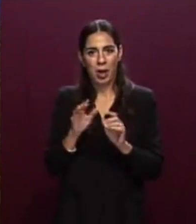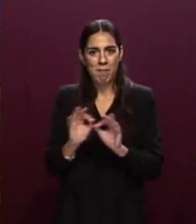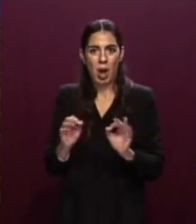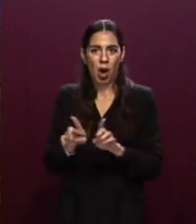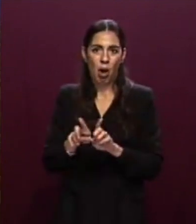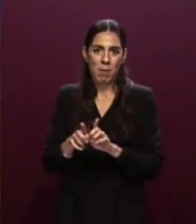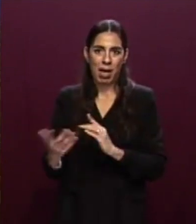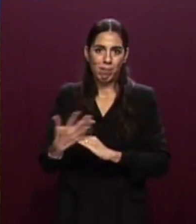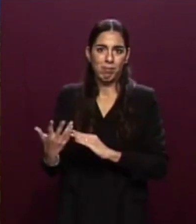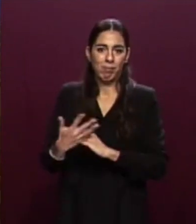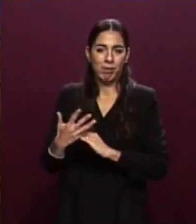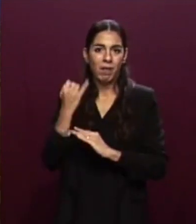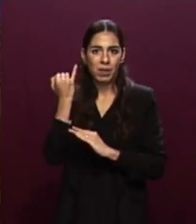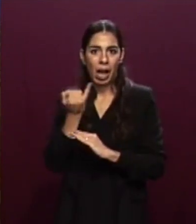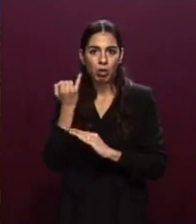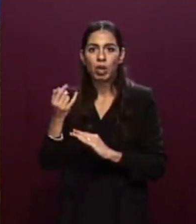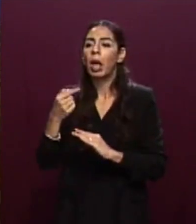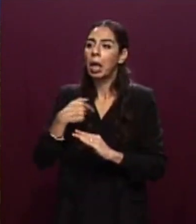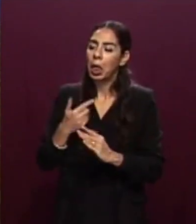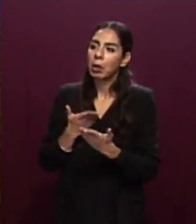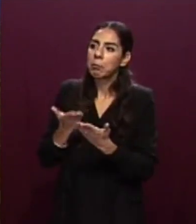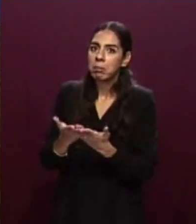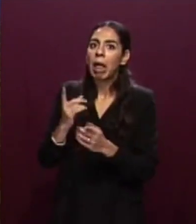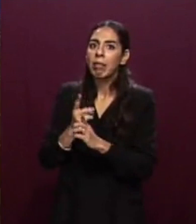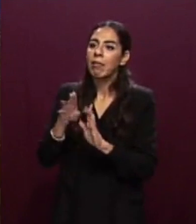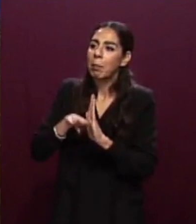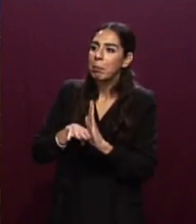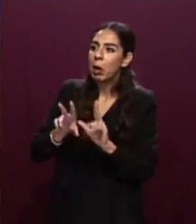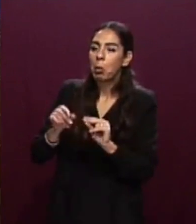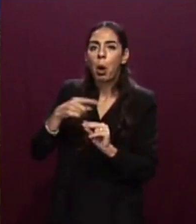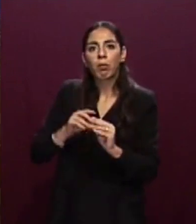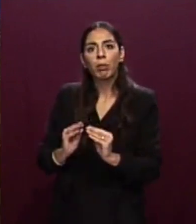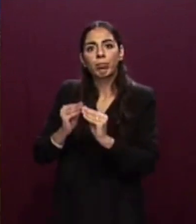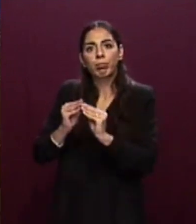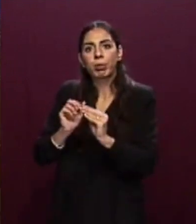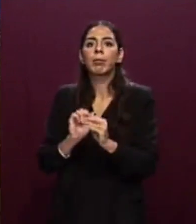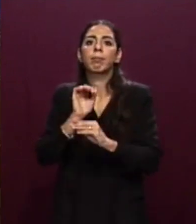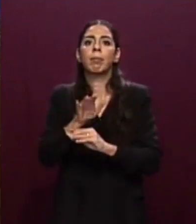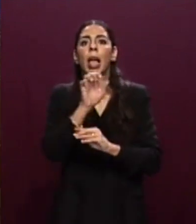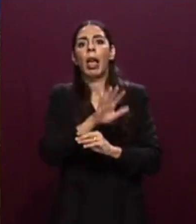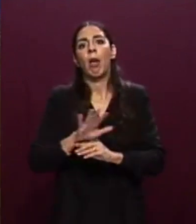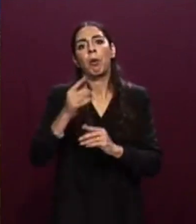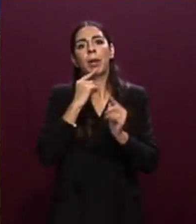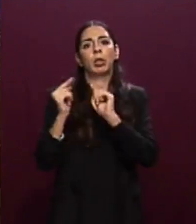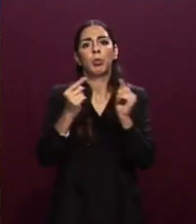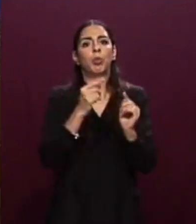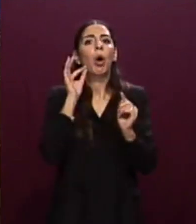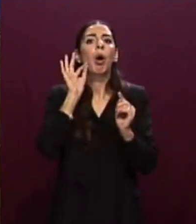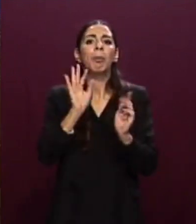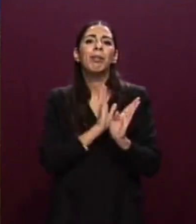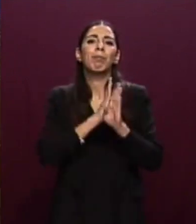rilanciare l'impegno europeo in favore dei principali Paesi terzi di origine e transito dei flussi migratori.